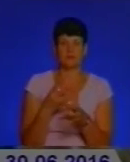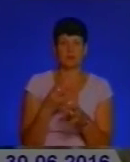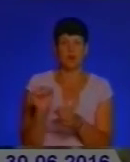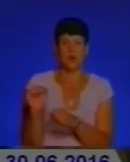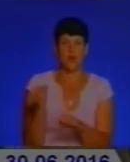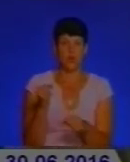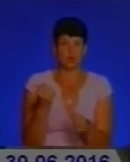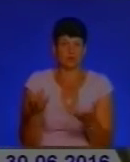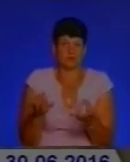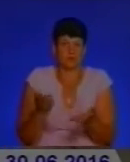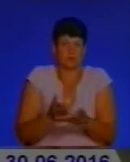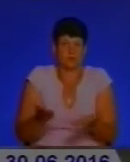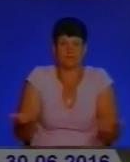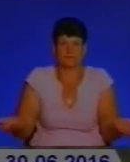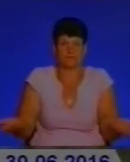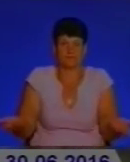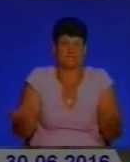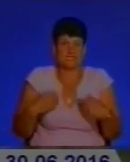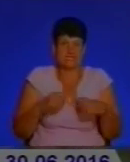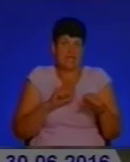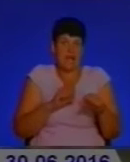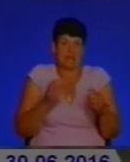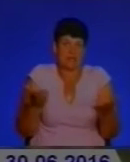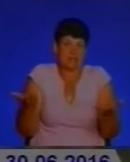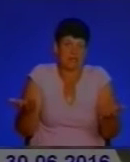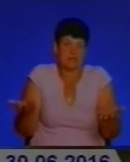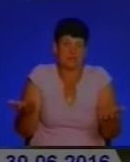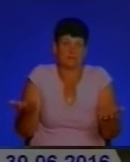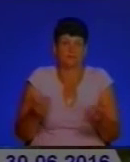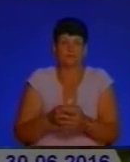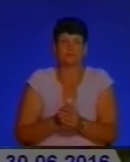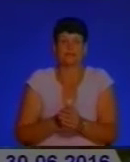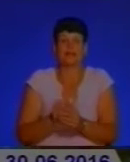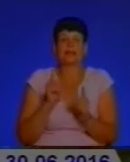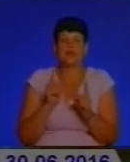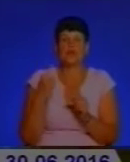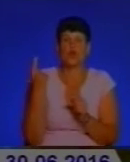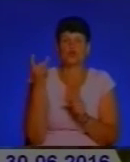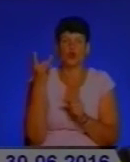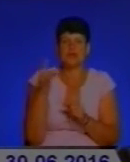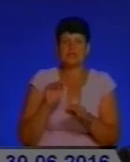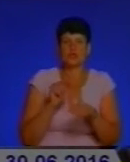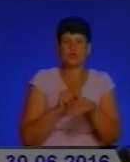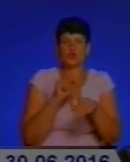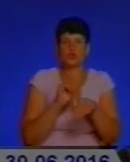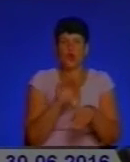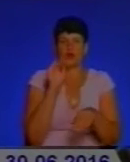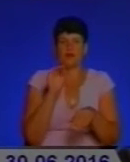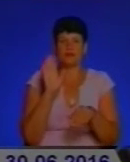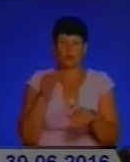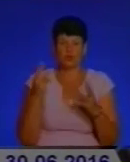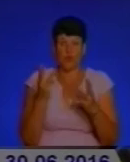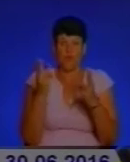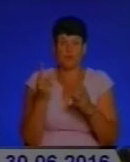тримати якісь... Ну, захист якийсь або що-небудь. Навіть одноразове торкання до борщівника призводить до опіків